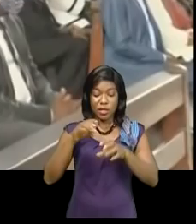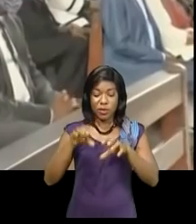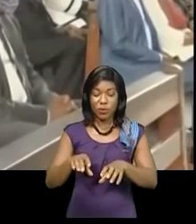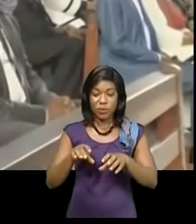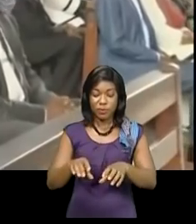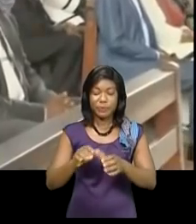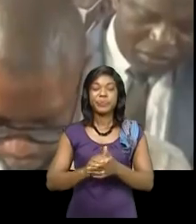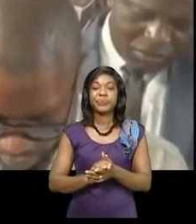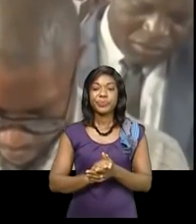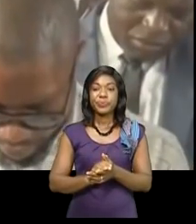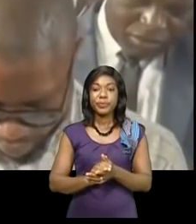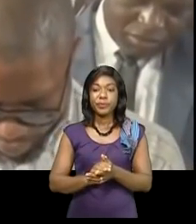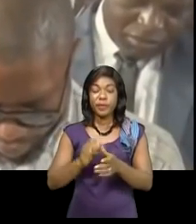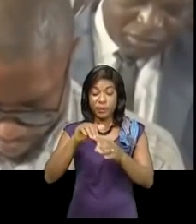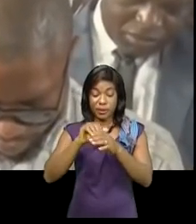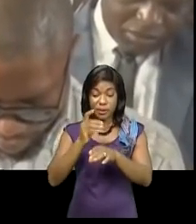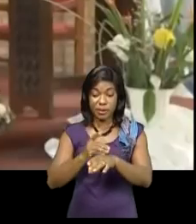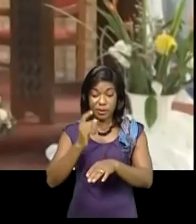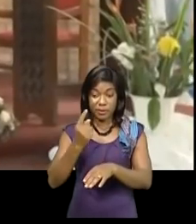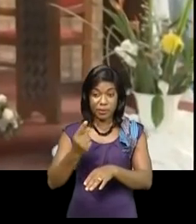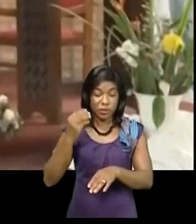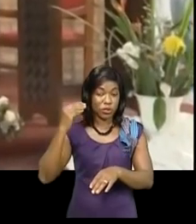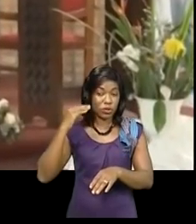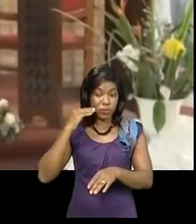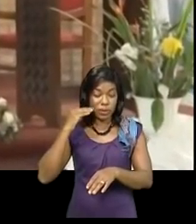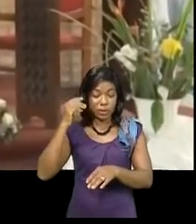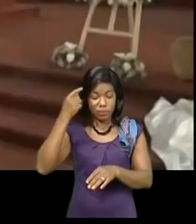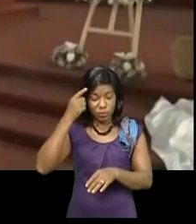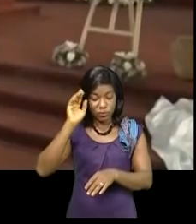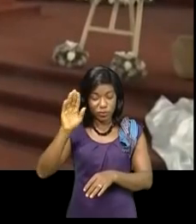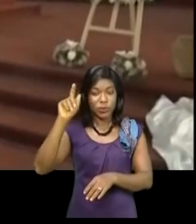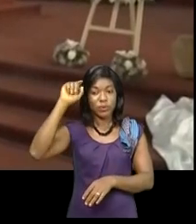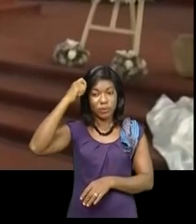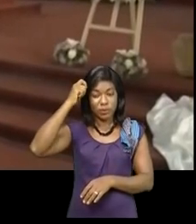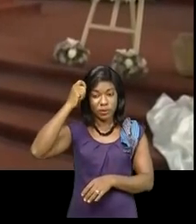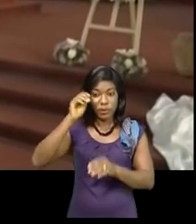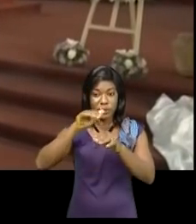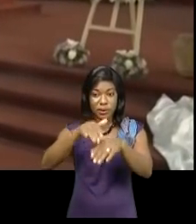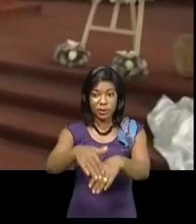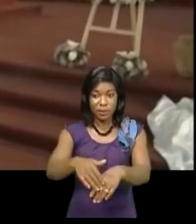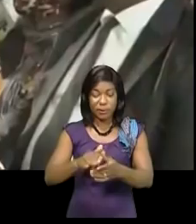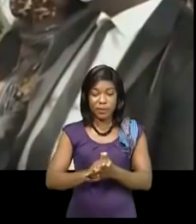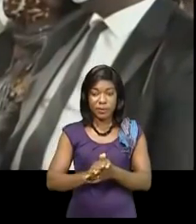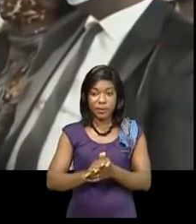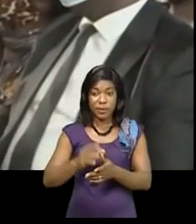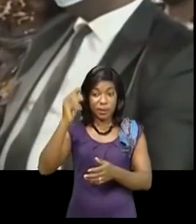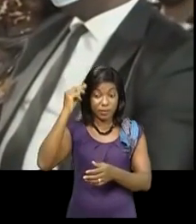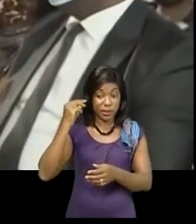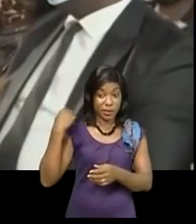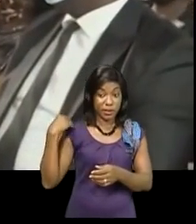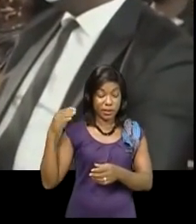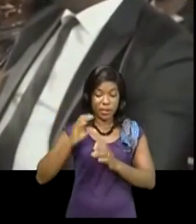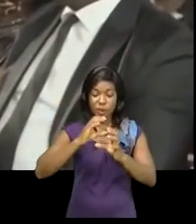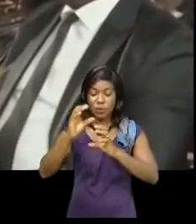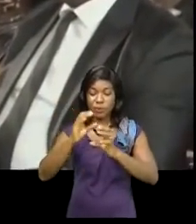la commune de Linguala, en date du 1er juin 2021, en sa mémoire. On prépare à cette messe le ministre d'Etat, ministre de la